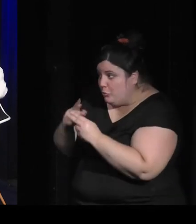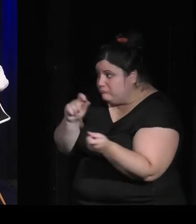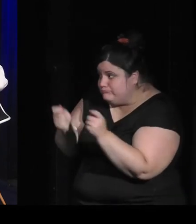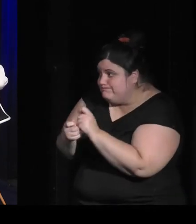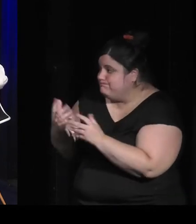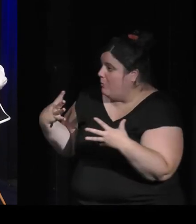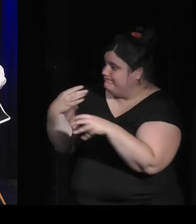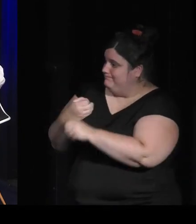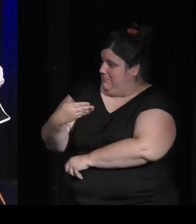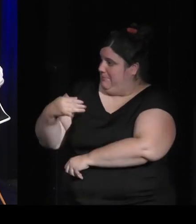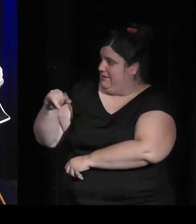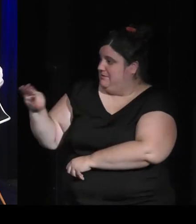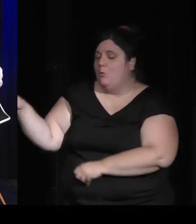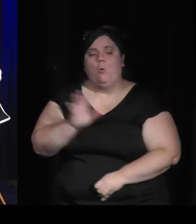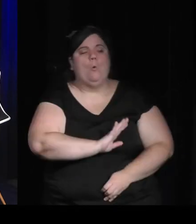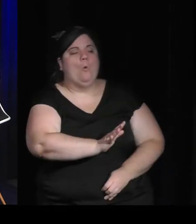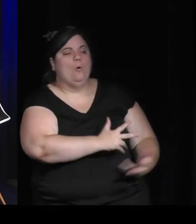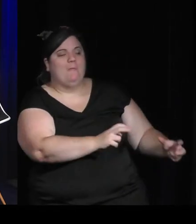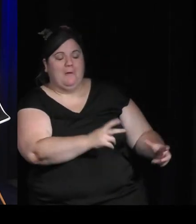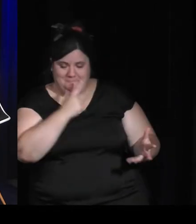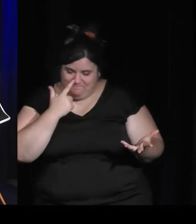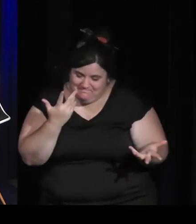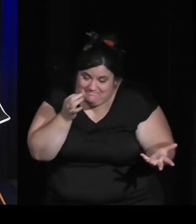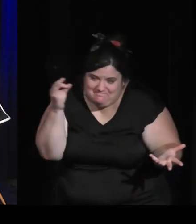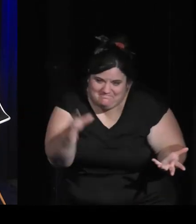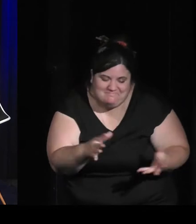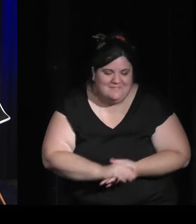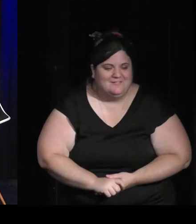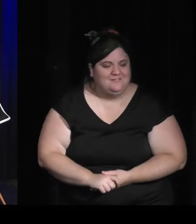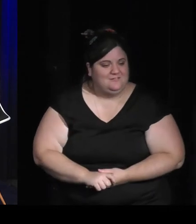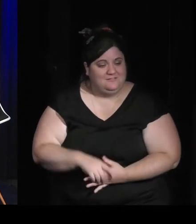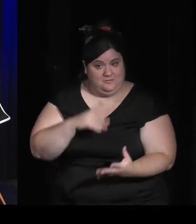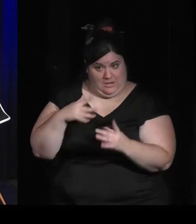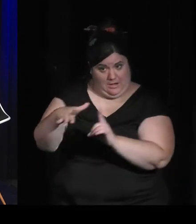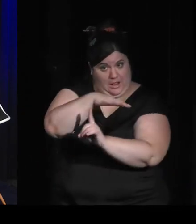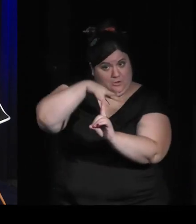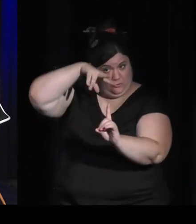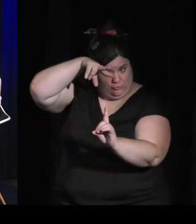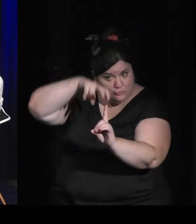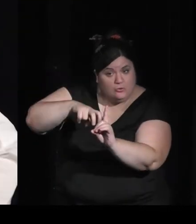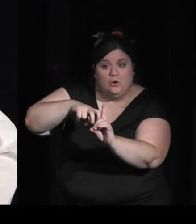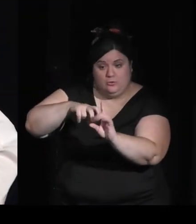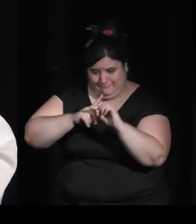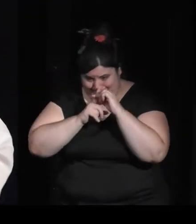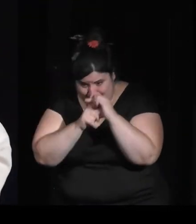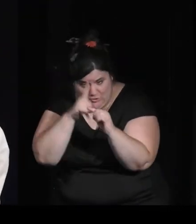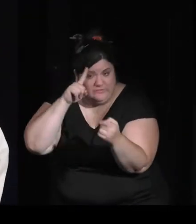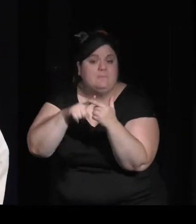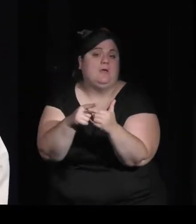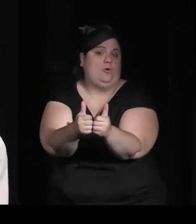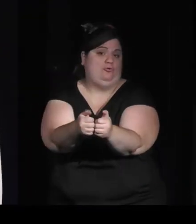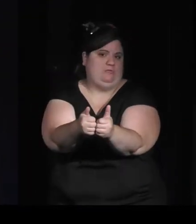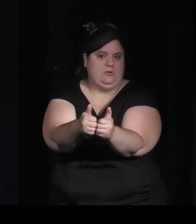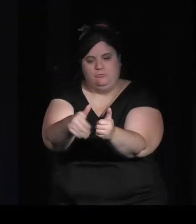êtes sociologue. Et votre sujet, entre autres, c'est les jeux vidéo, les joueurs, les cultures ludiques